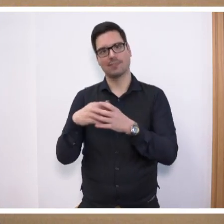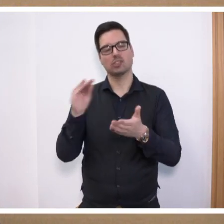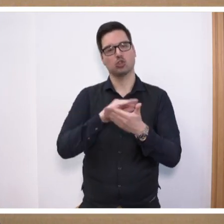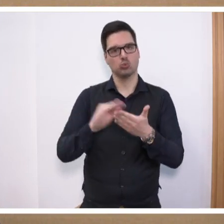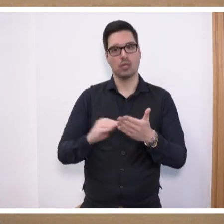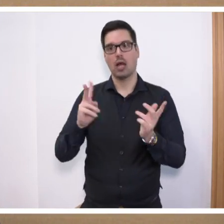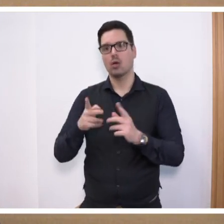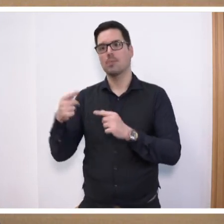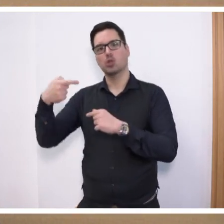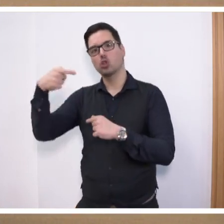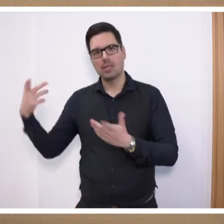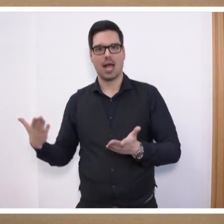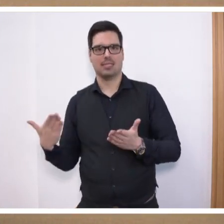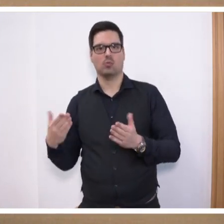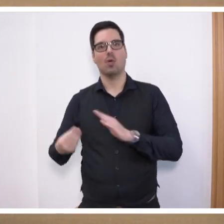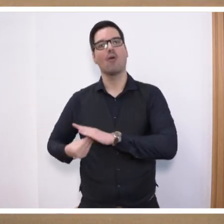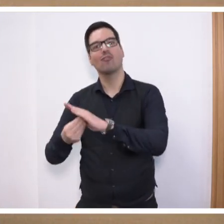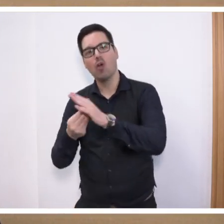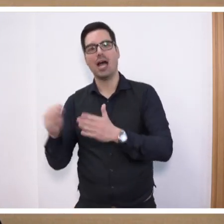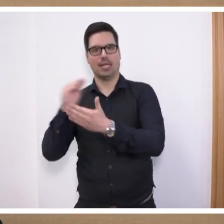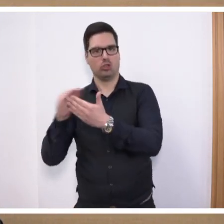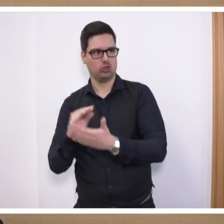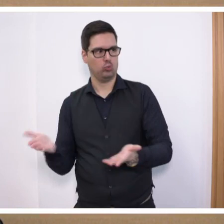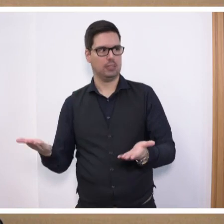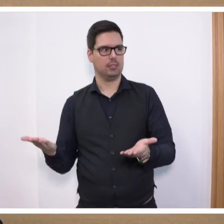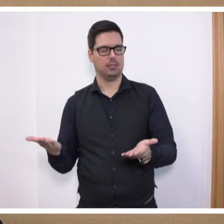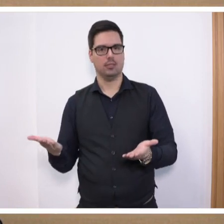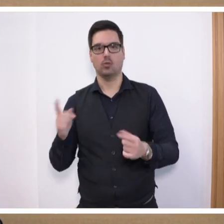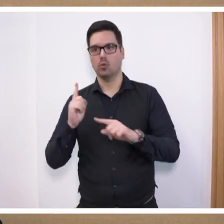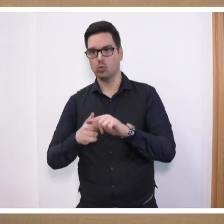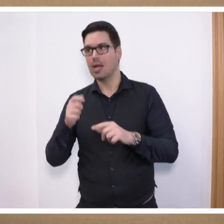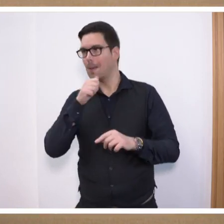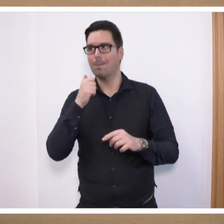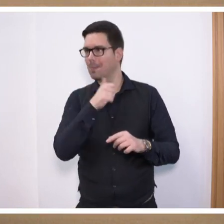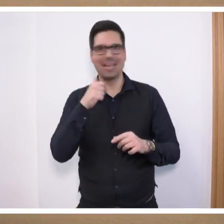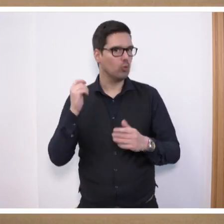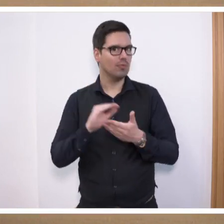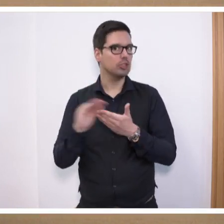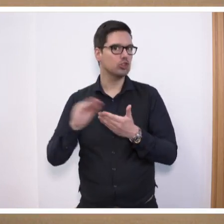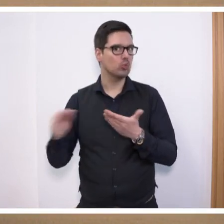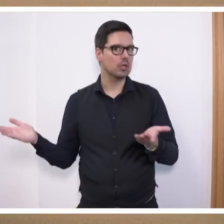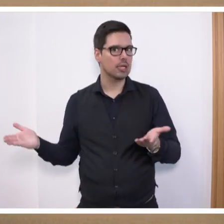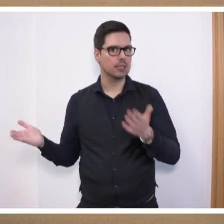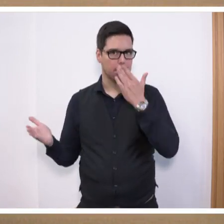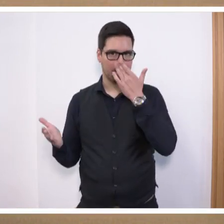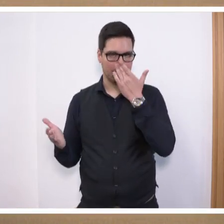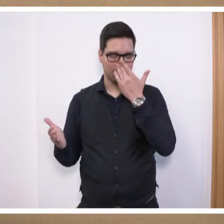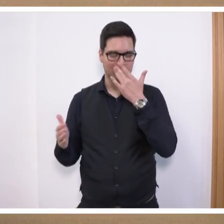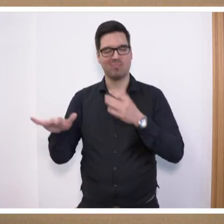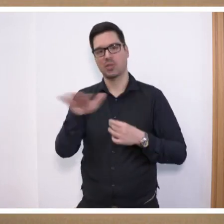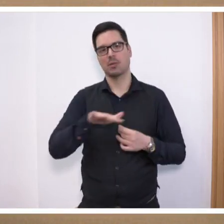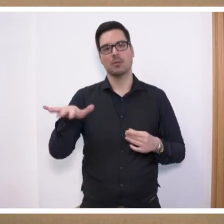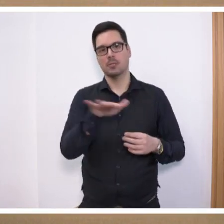ist mit den Gymnasien, was ist mit den Förderschulen und was ist auch mit den beruflichen Schulen? Und zum Bereich der